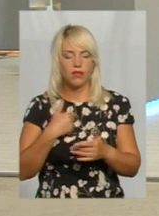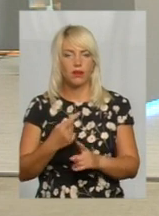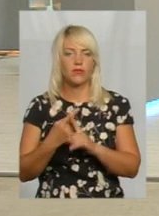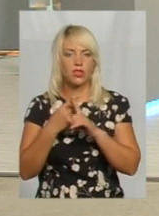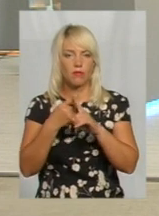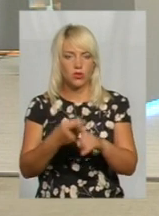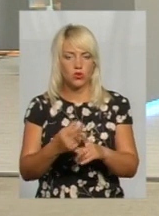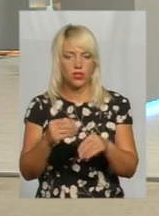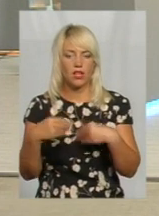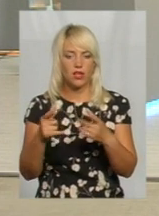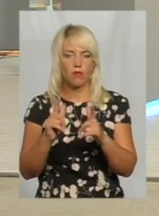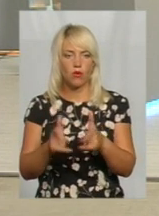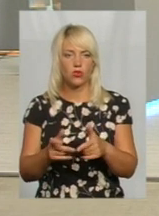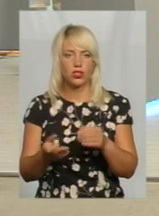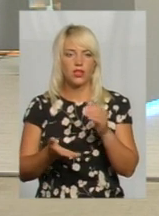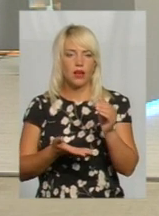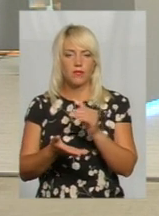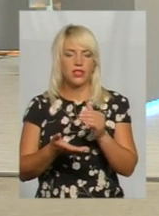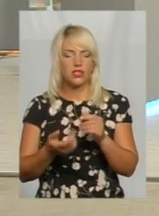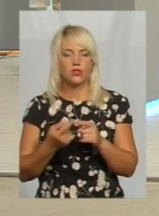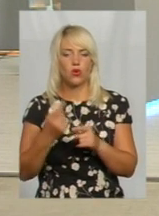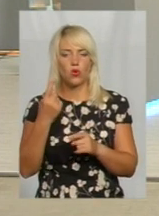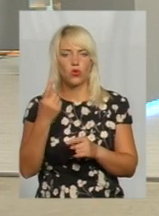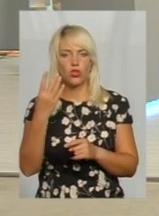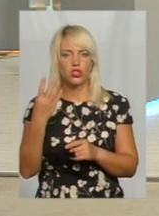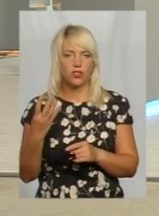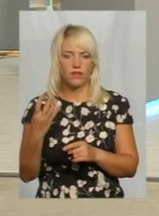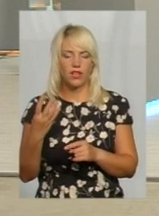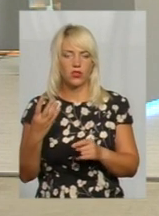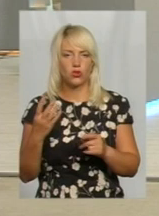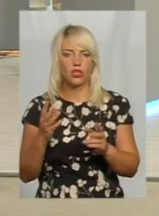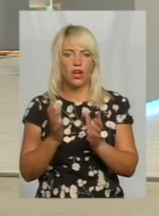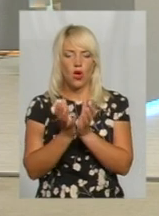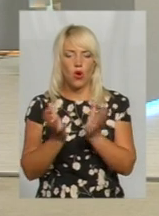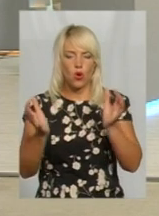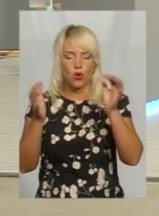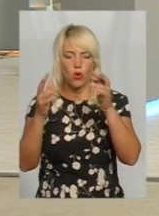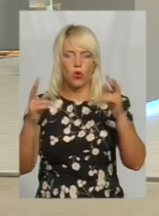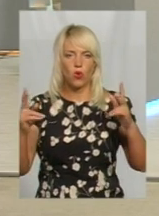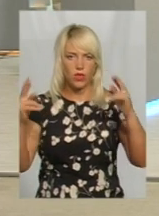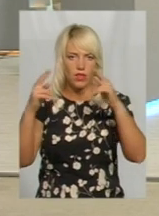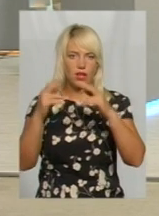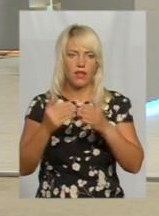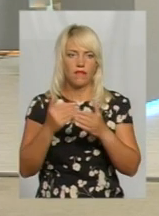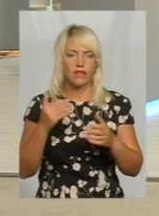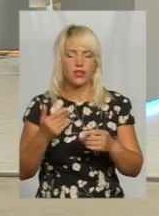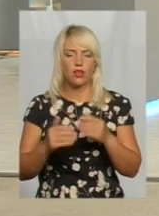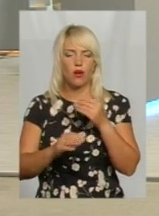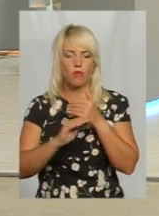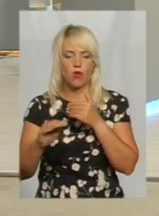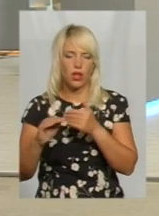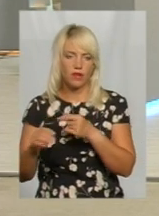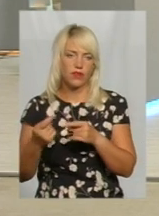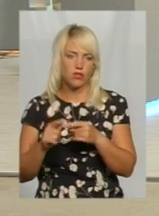даємо їм погодження на підрізку 1-4 крони дерев від полів. Вони за свої кошти їх обрізають, і